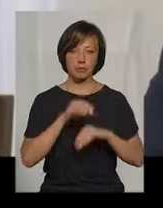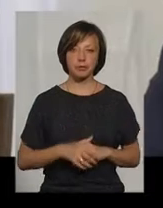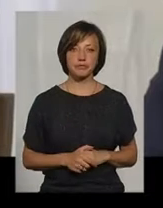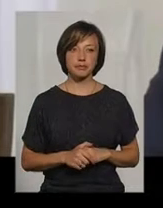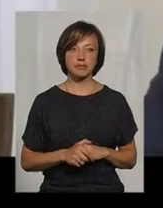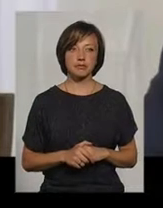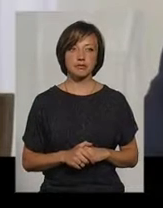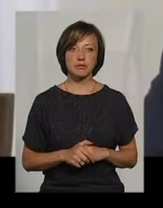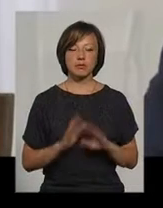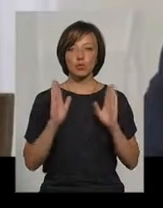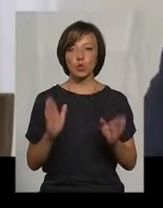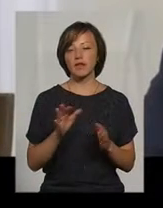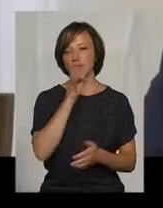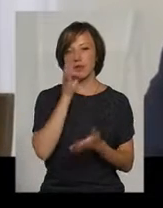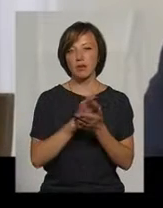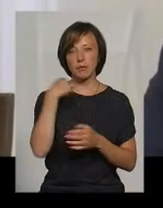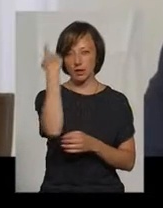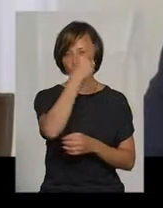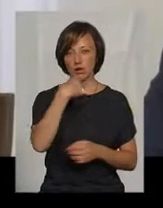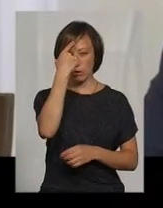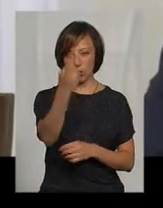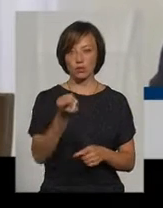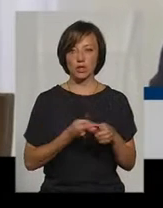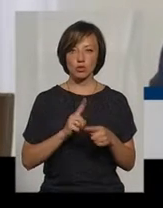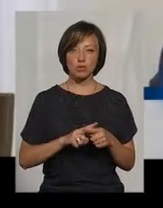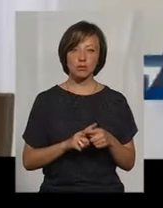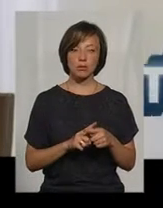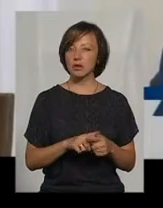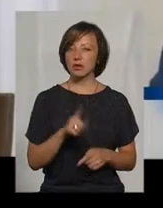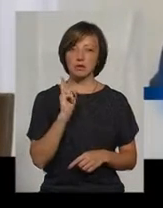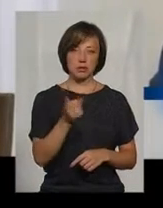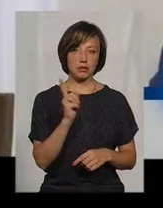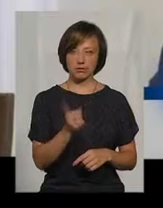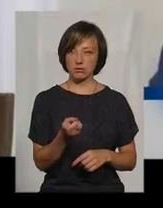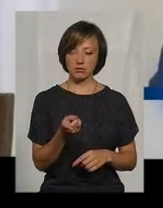Будете нести за це персональну відповідальність. Наголошую на цьому. Боронь Божий.